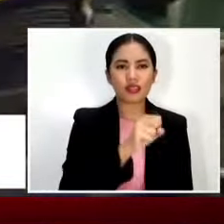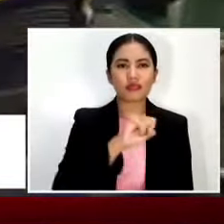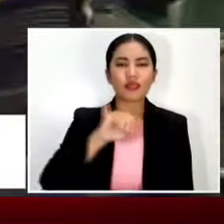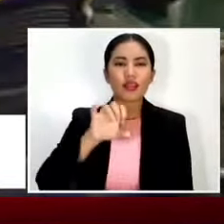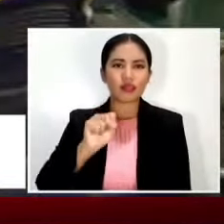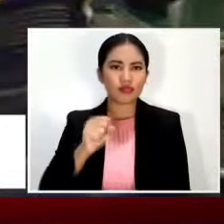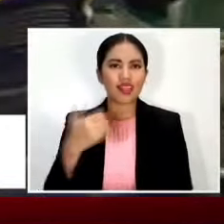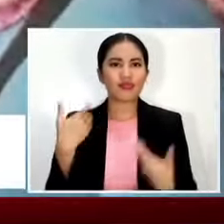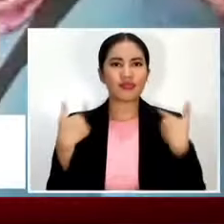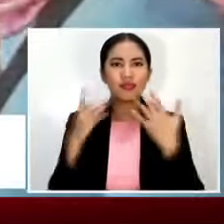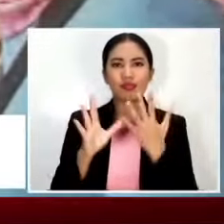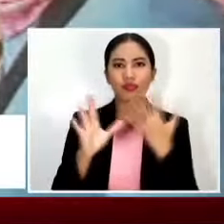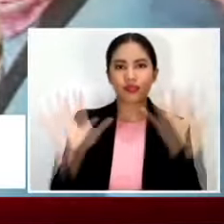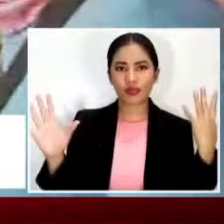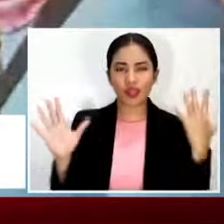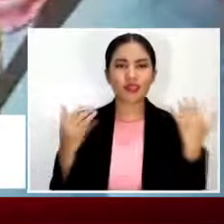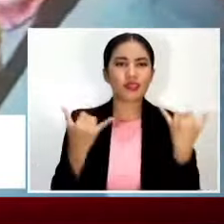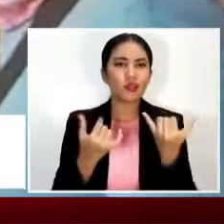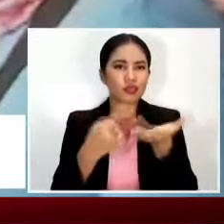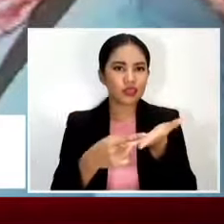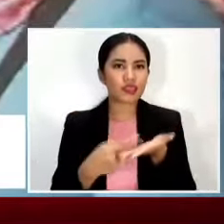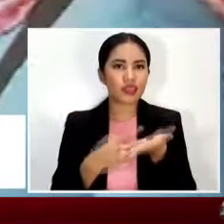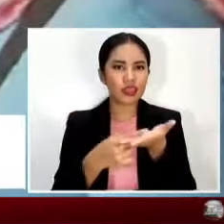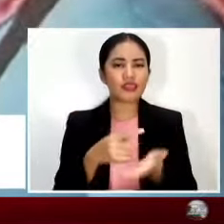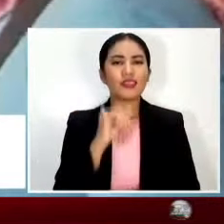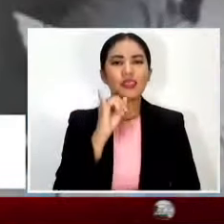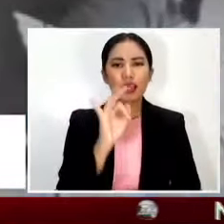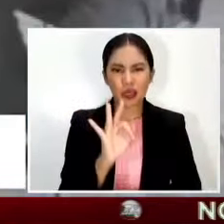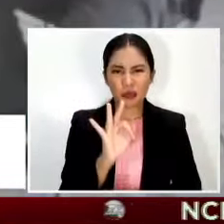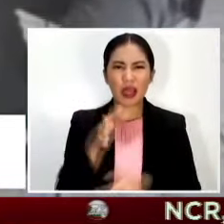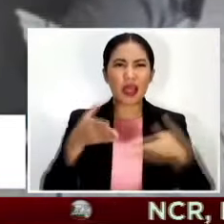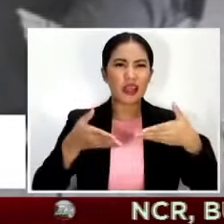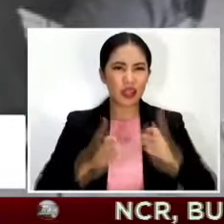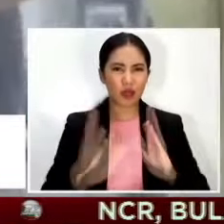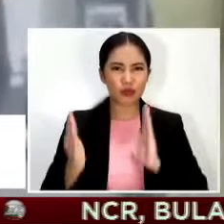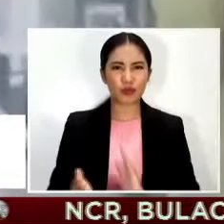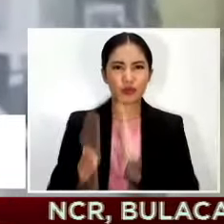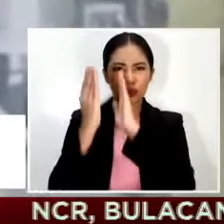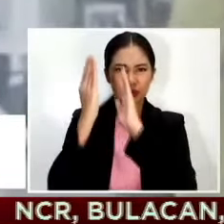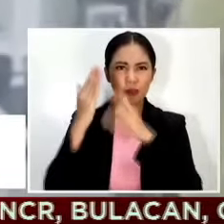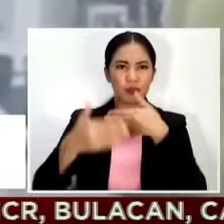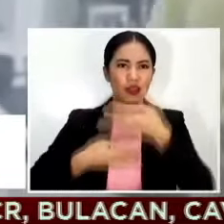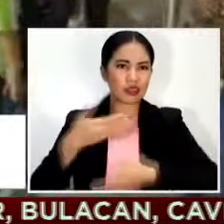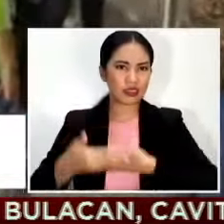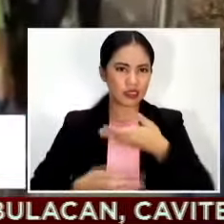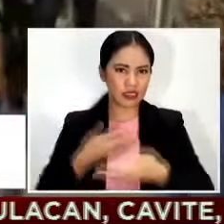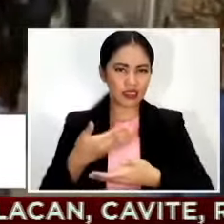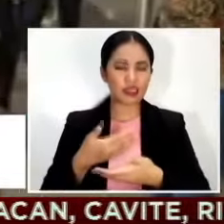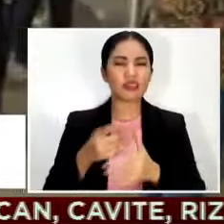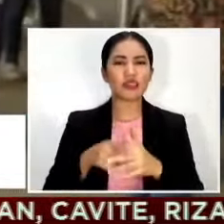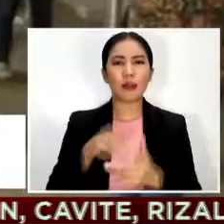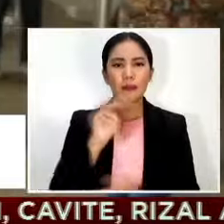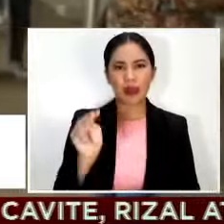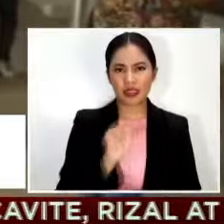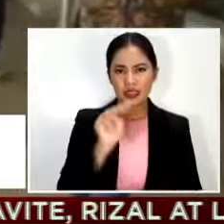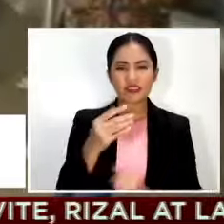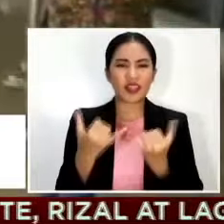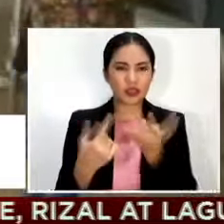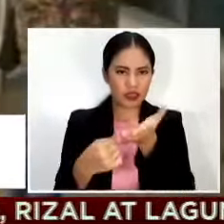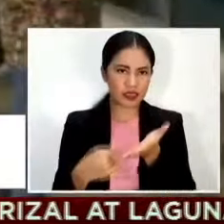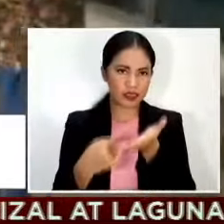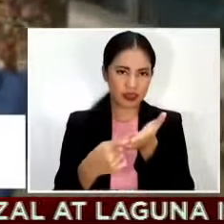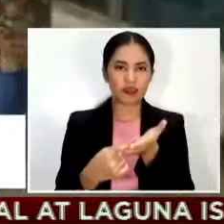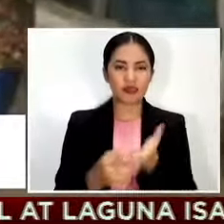-uusapan pa kung papayagan na ang face-to-face transactions simula sa lunes Alvin L. Chico ABS